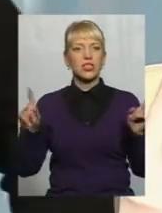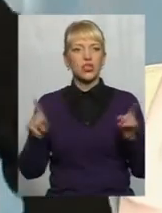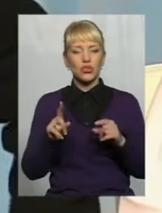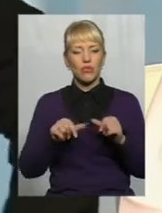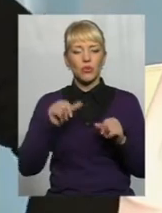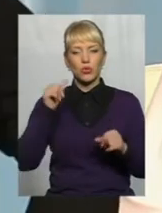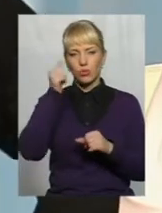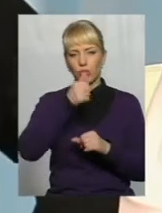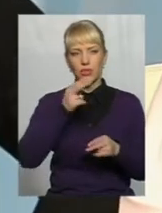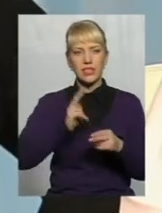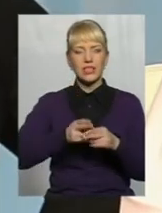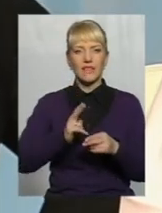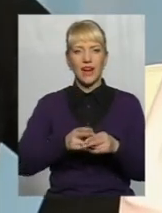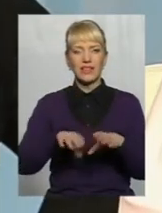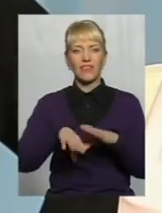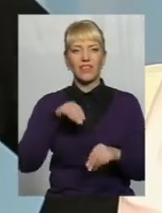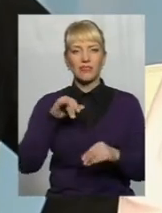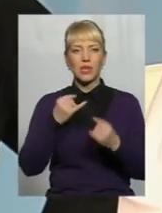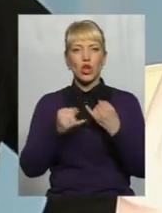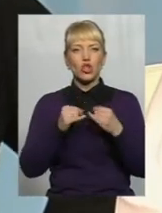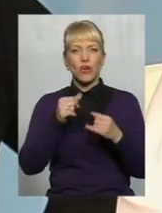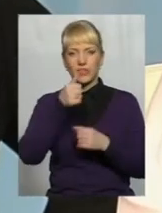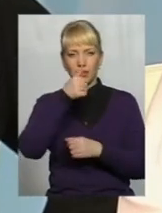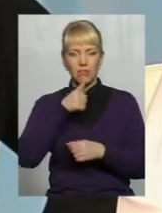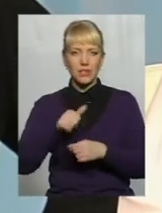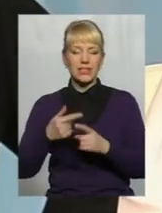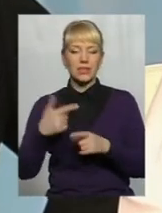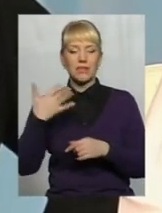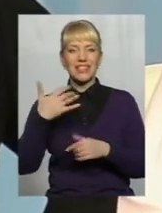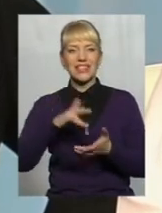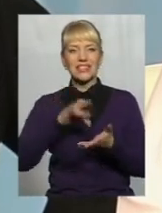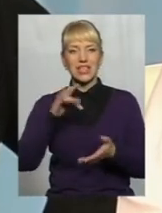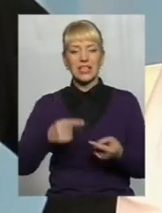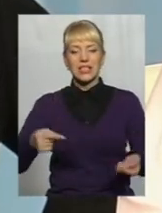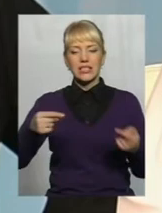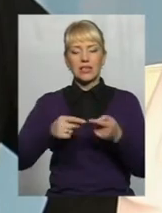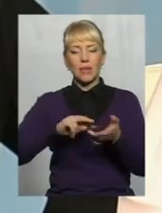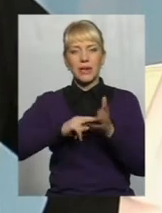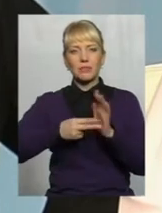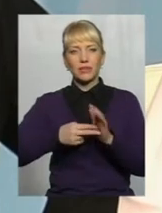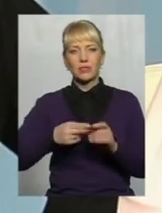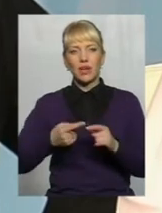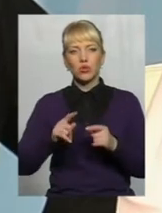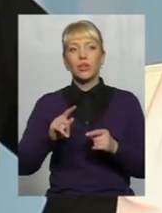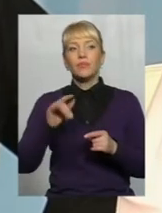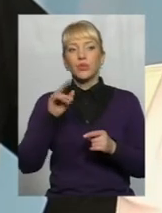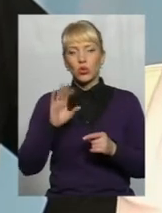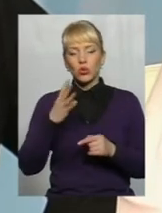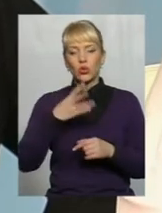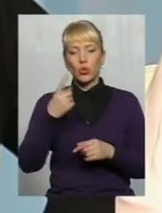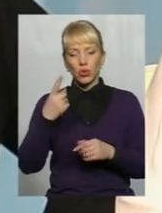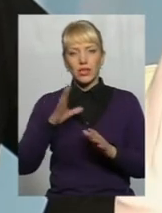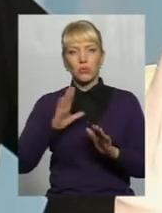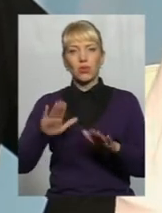вибори в жовтні місяці Ми із 57 центрів, згідно перспективного плану, 41 у нас тоді ініціював